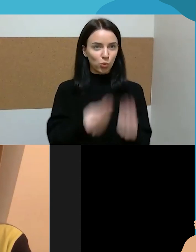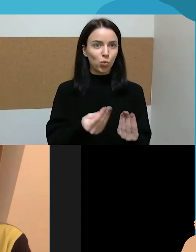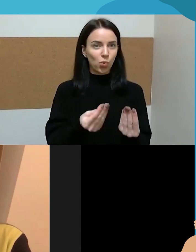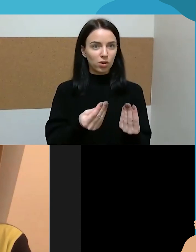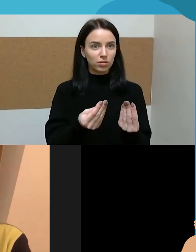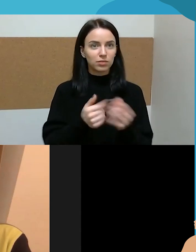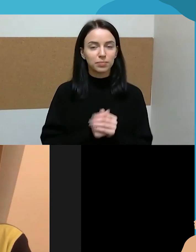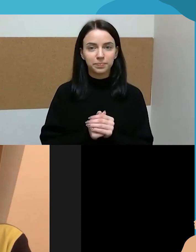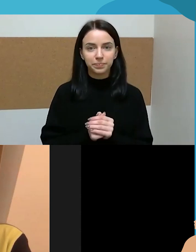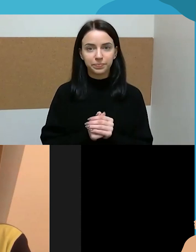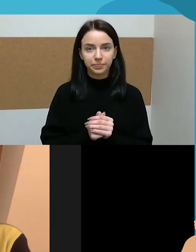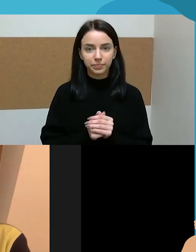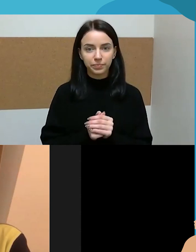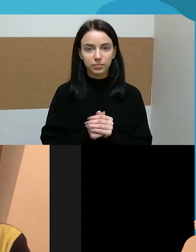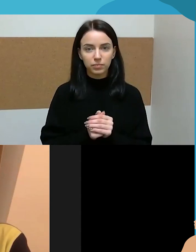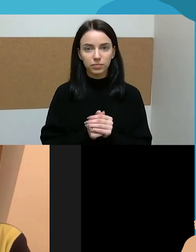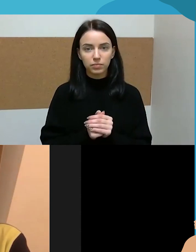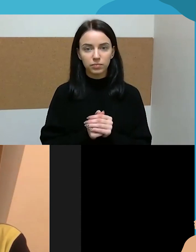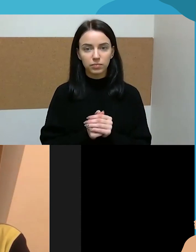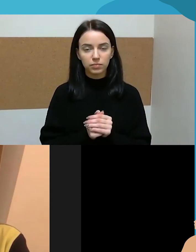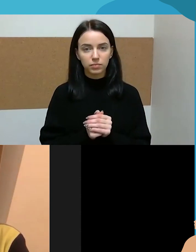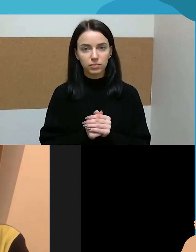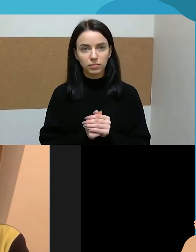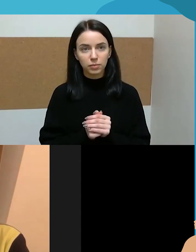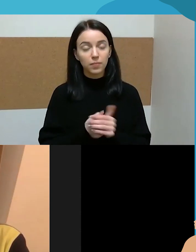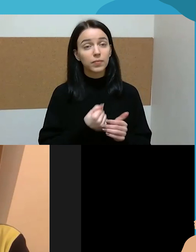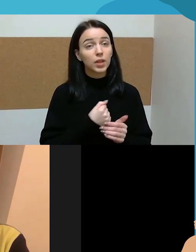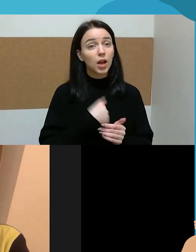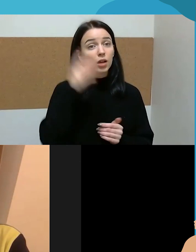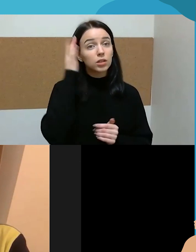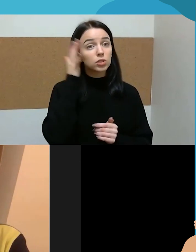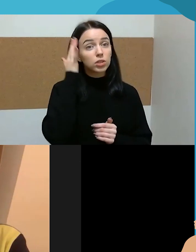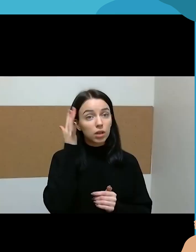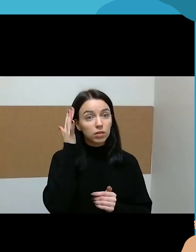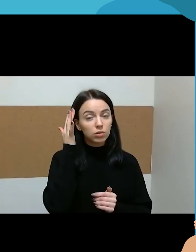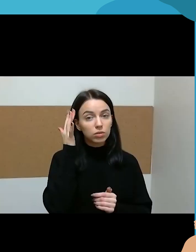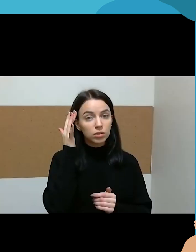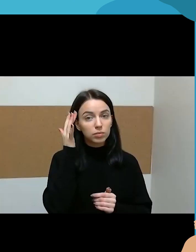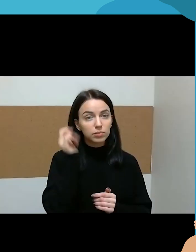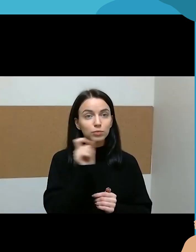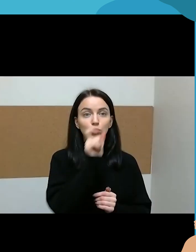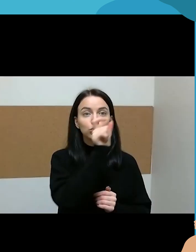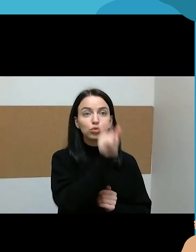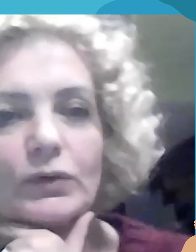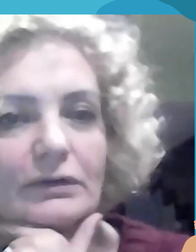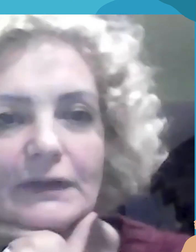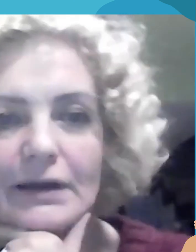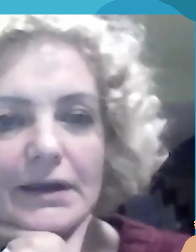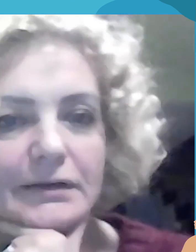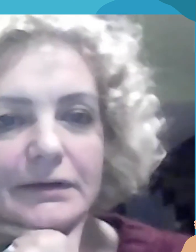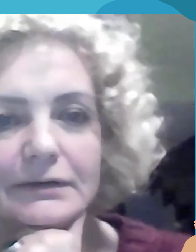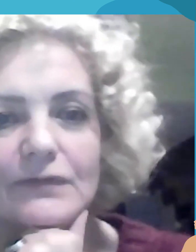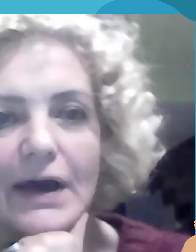Kadangi mi nebuvo referuota, tai aš tiesiog gal atreaguosiu, kad aš manau, kad rasti žmogų, kuris taip jau